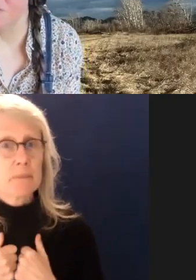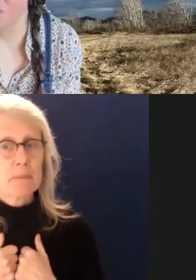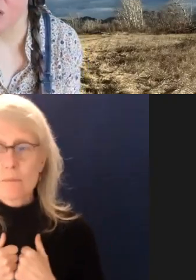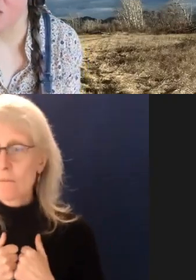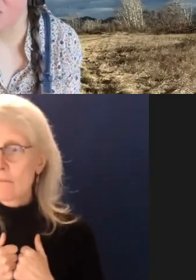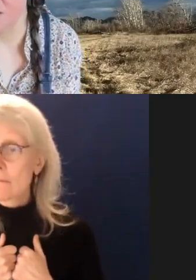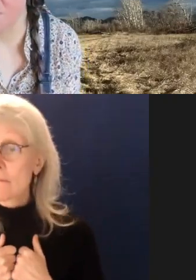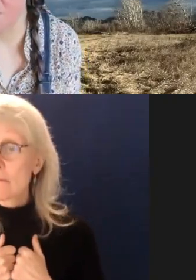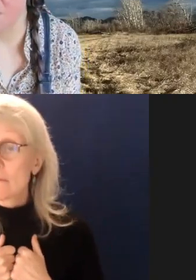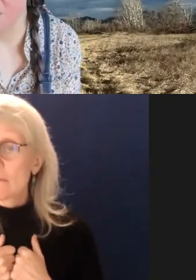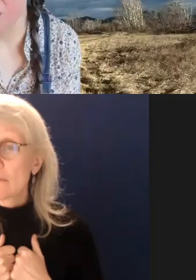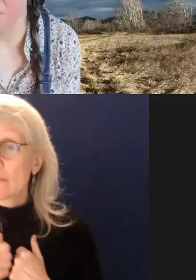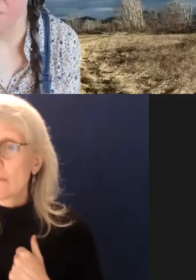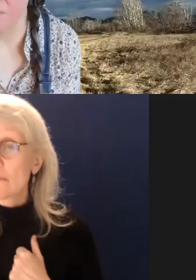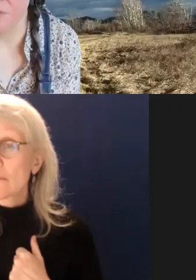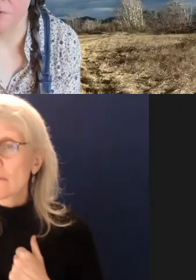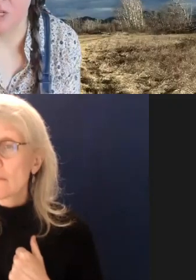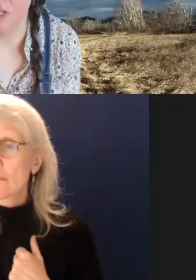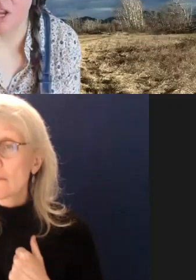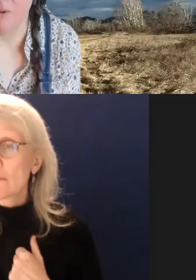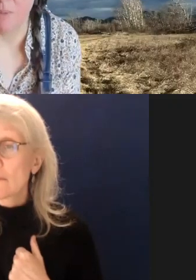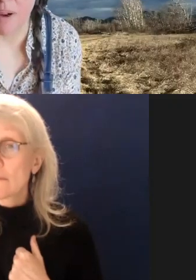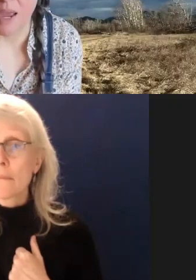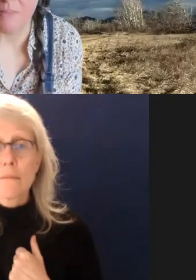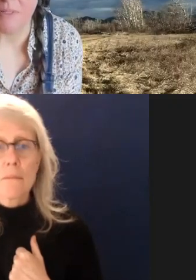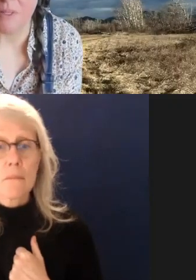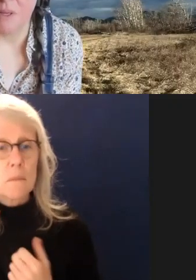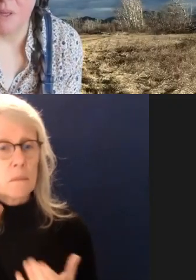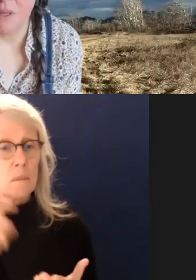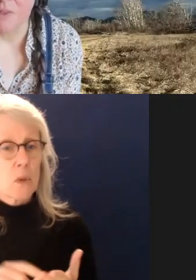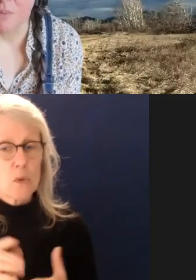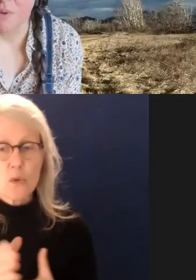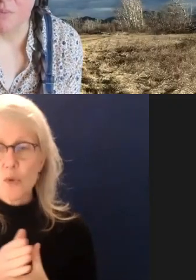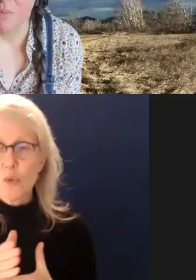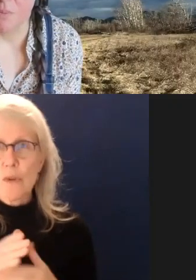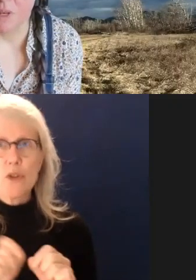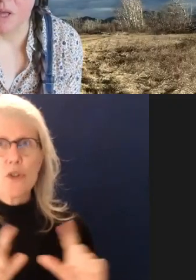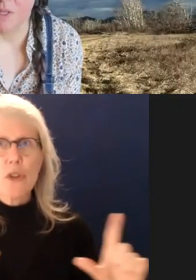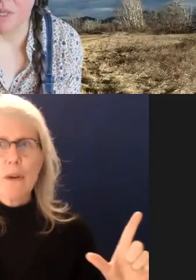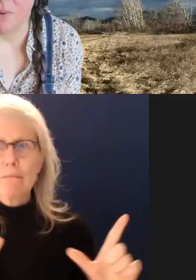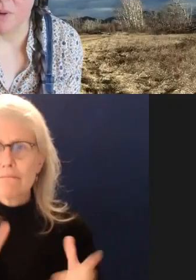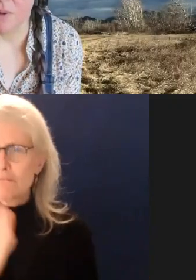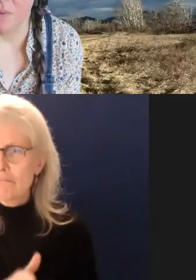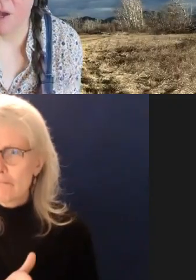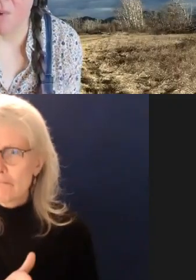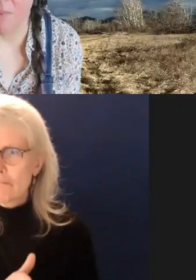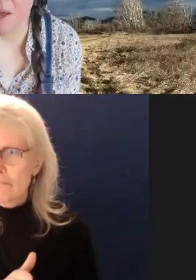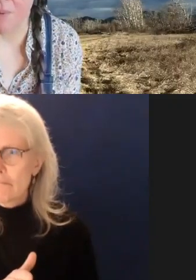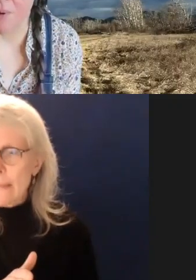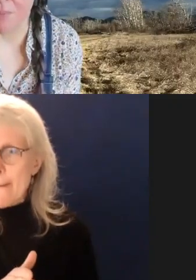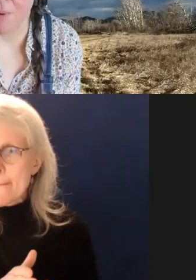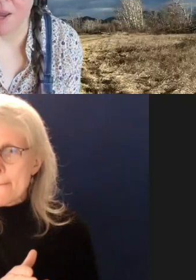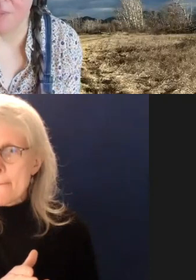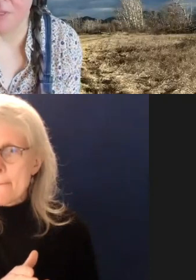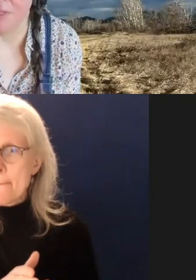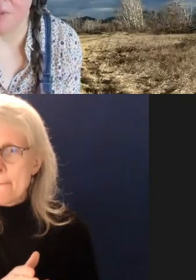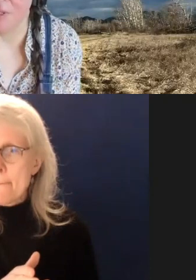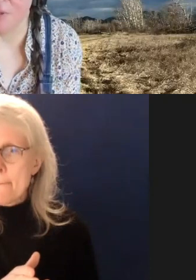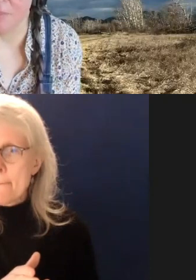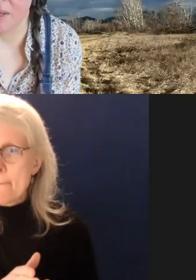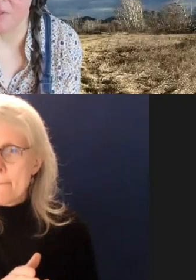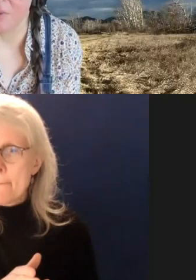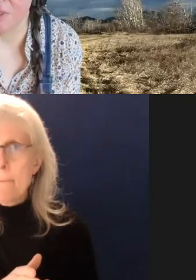Alors, est-ce qu'il y a autre chose à ajouter? Je vois que nous avons perdu le partage d'écran. Nous